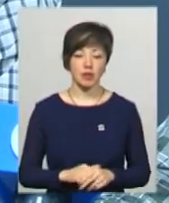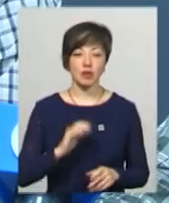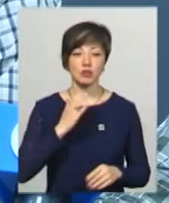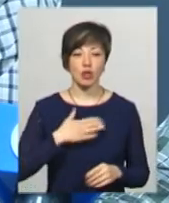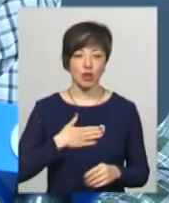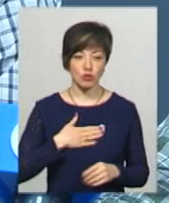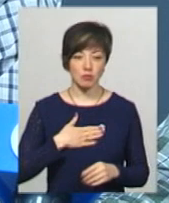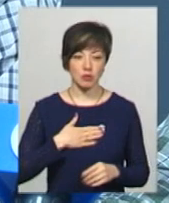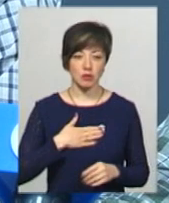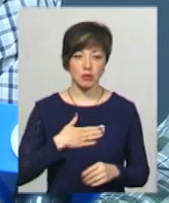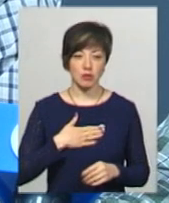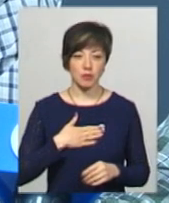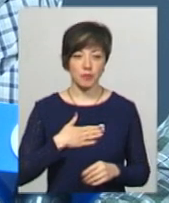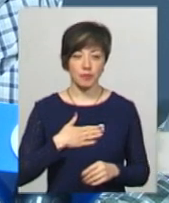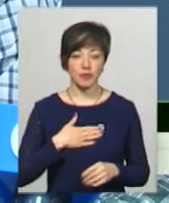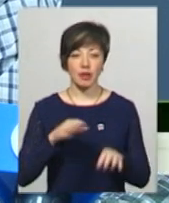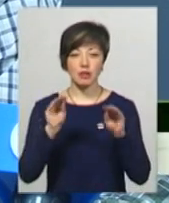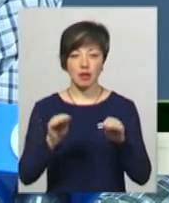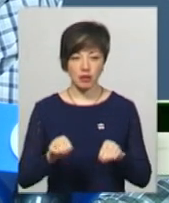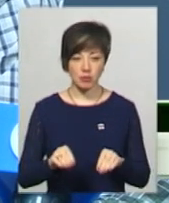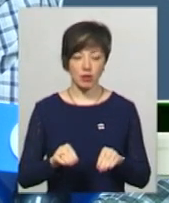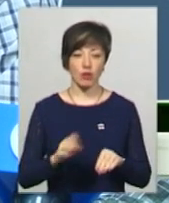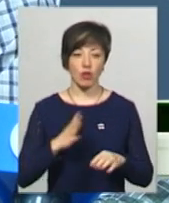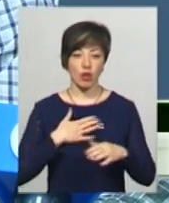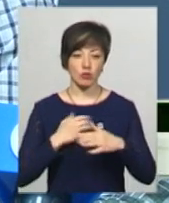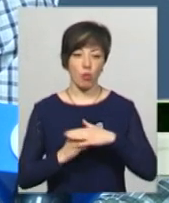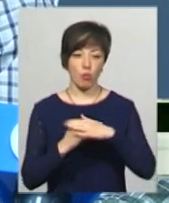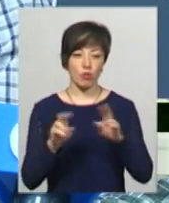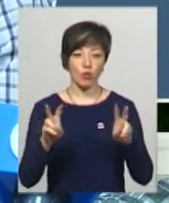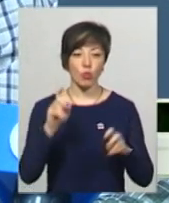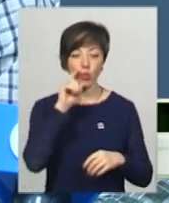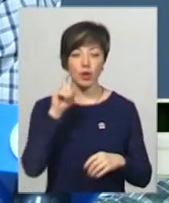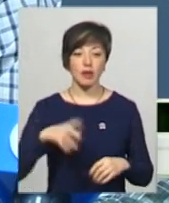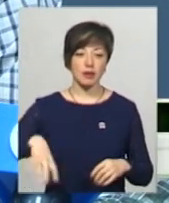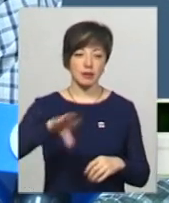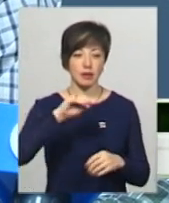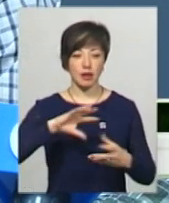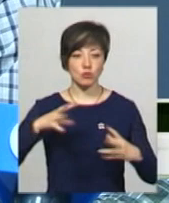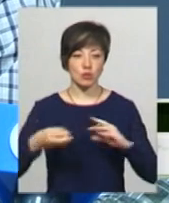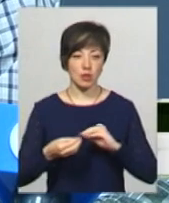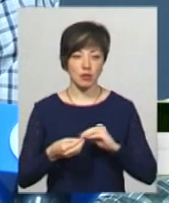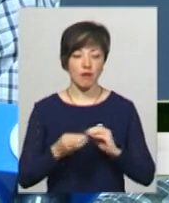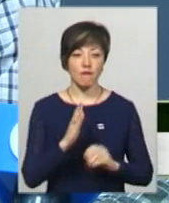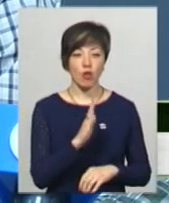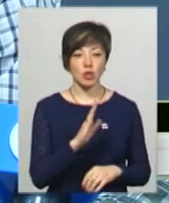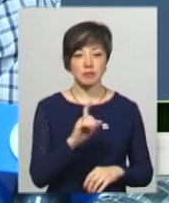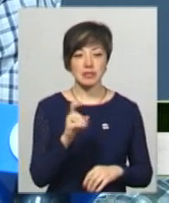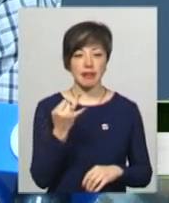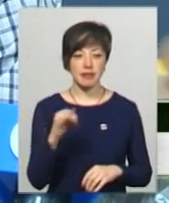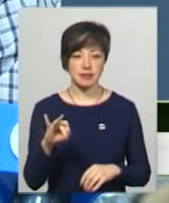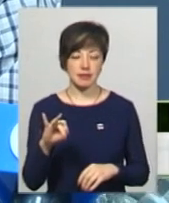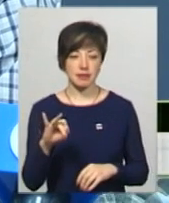нашими даними, за даними «Опори» по Україні результат Володимира Зеленського